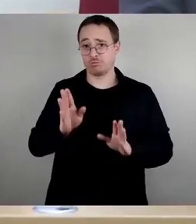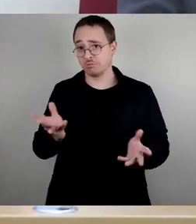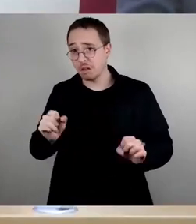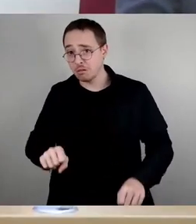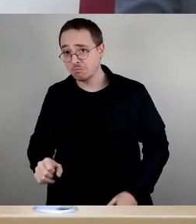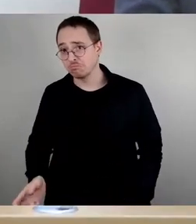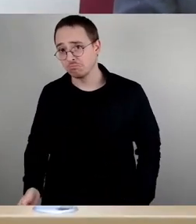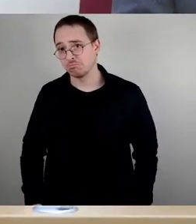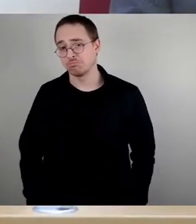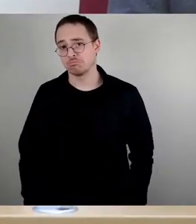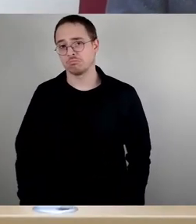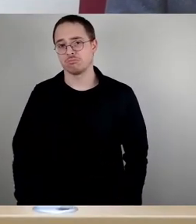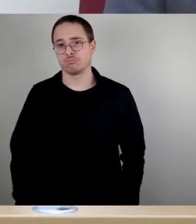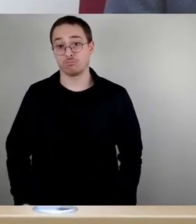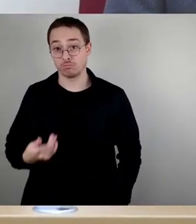Ist das ein Antrag?